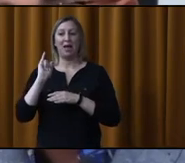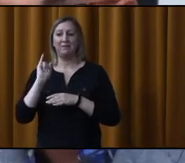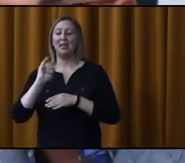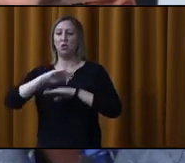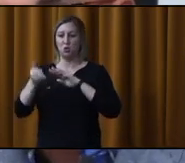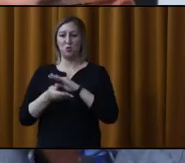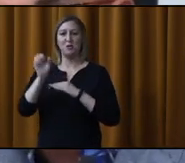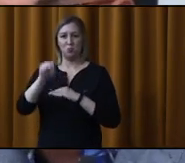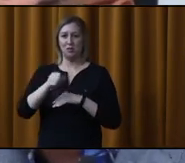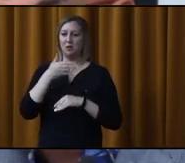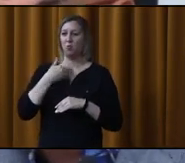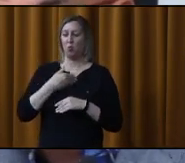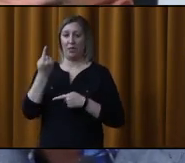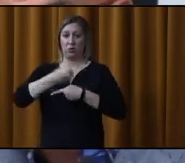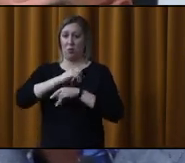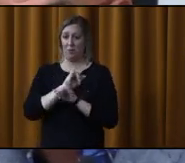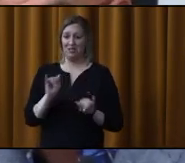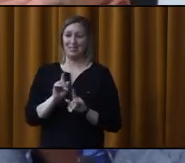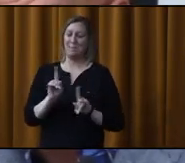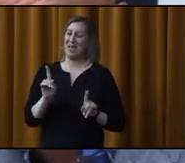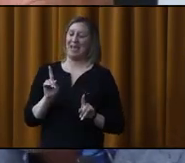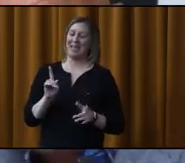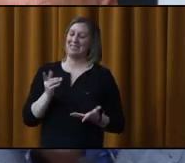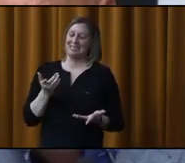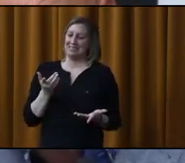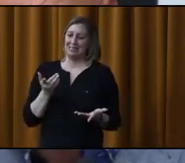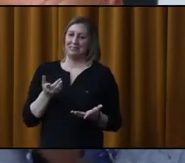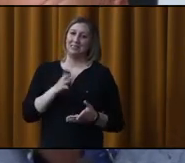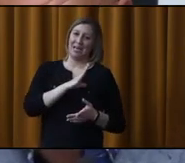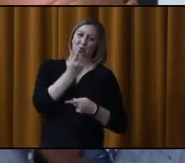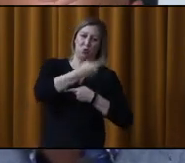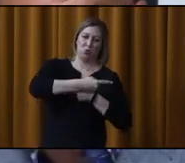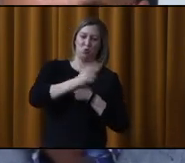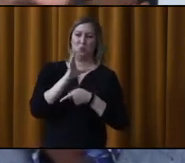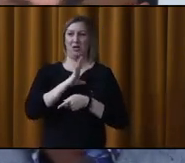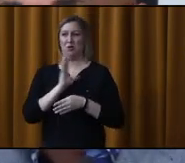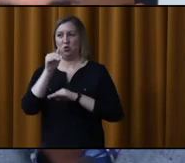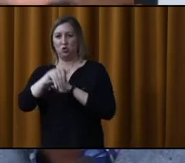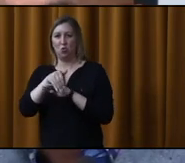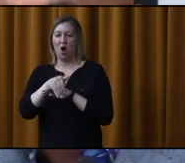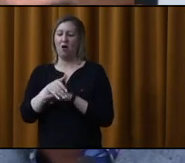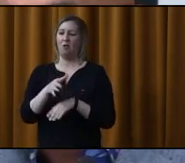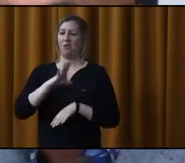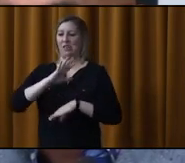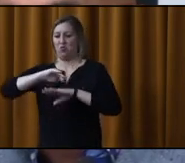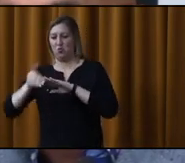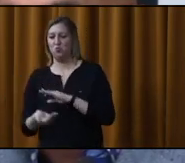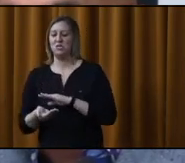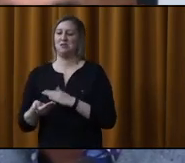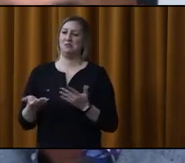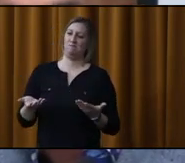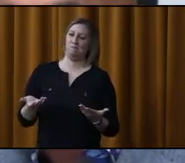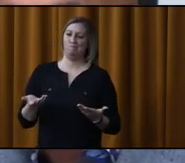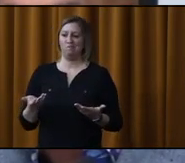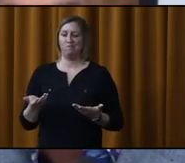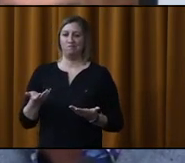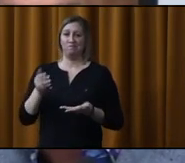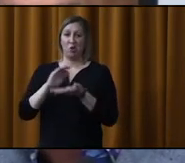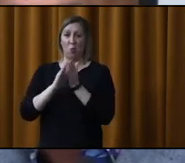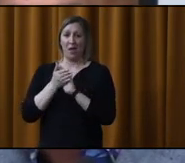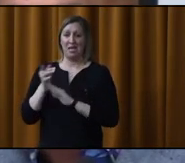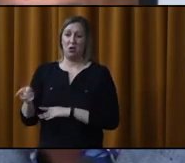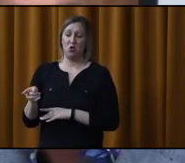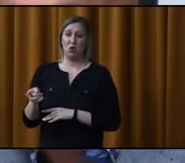qu'effectivement, ce n pas réalisable de jour. Mais c'est un compromis. s'en fait de jour, s'en fait de soir, il s'en fait de nuit. Ces entreprises-là